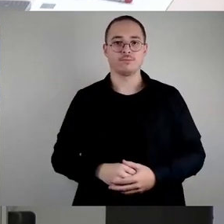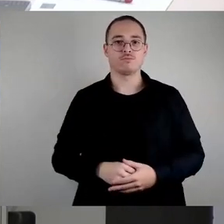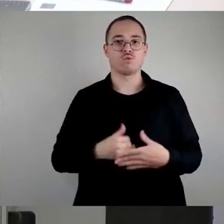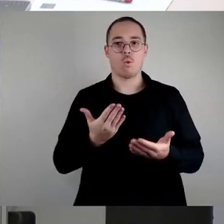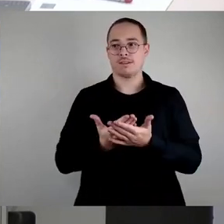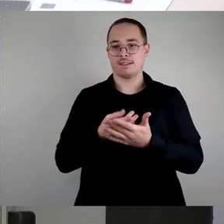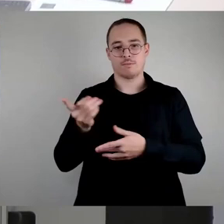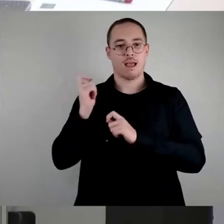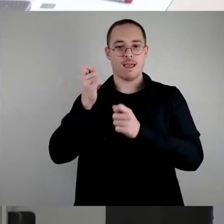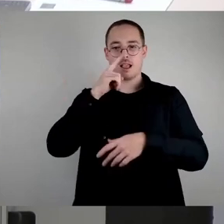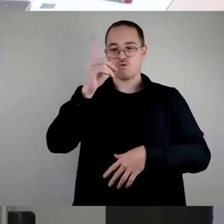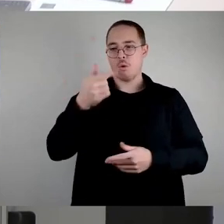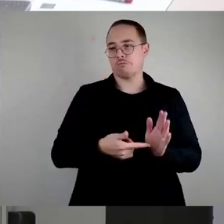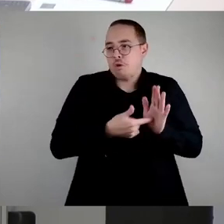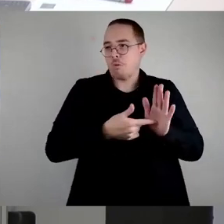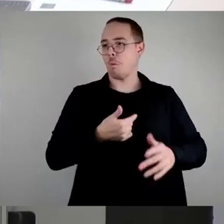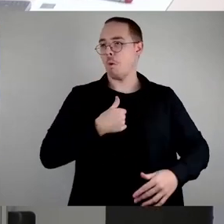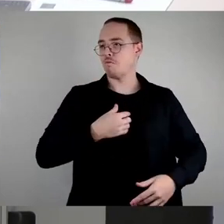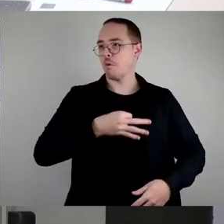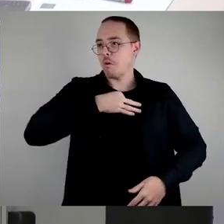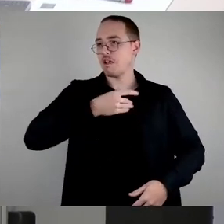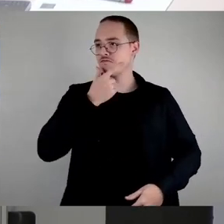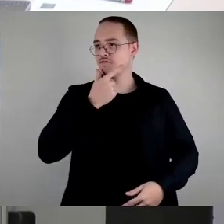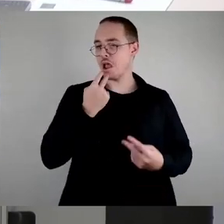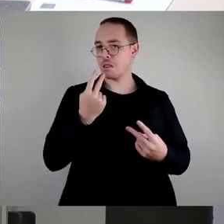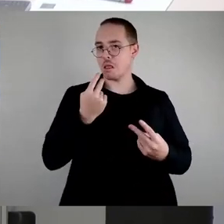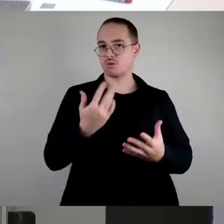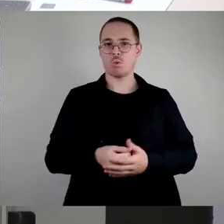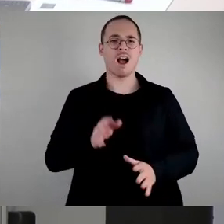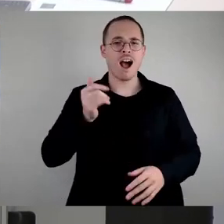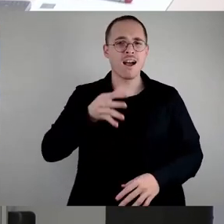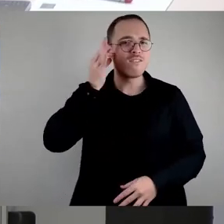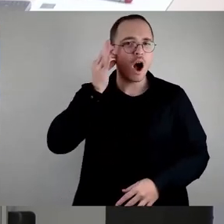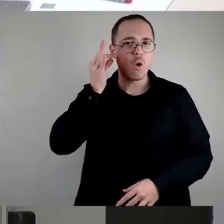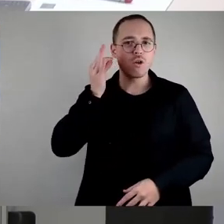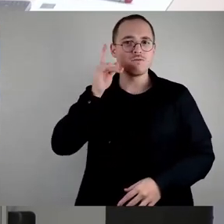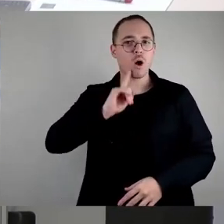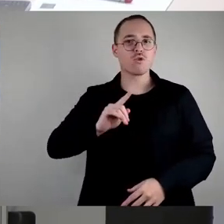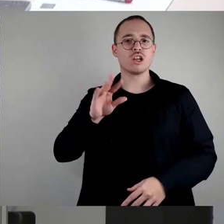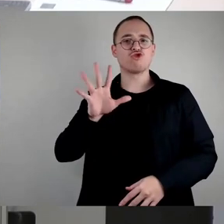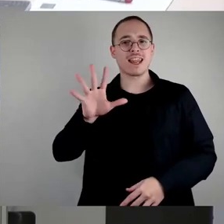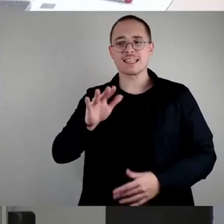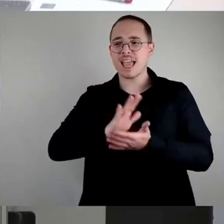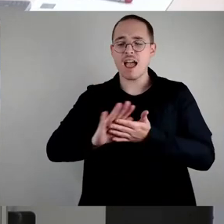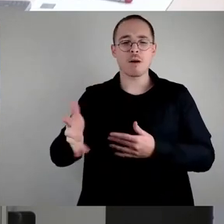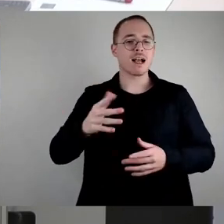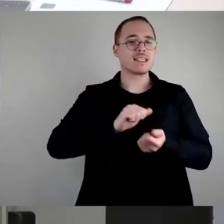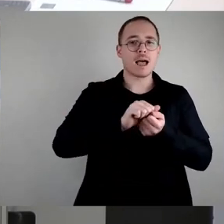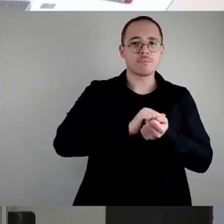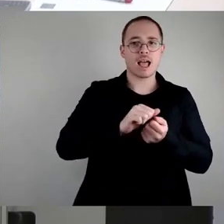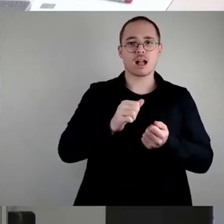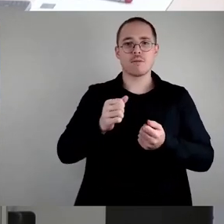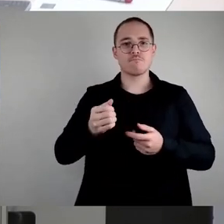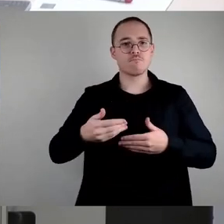Frau Schanetzki, einfach mal am Samstagmorgen, am Sonntagmorgen und am Montagmorgen mal entlang der Elbwiesen, am